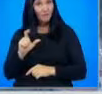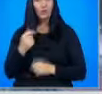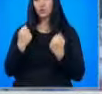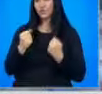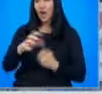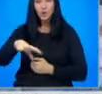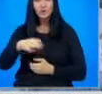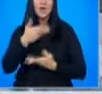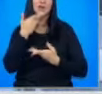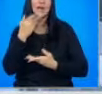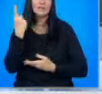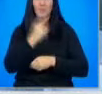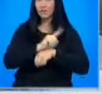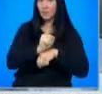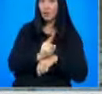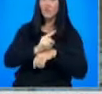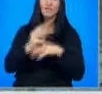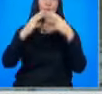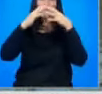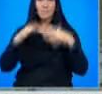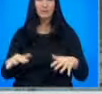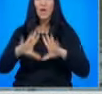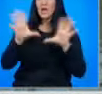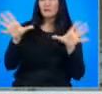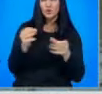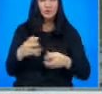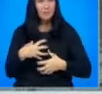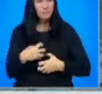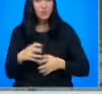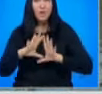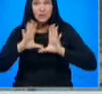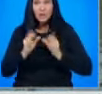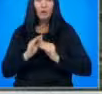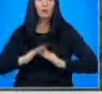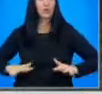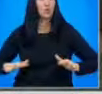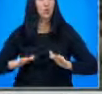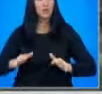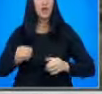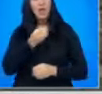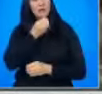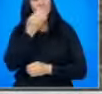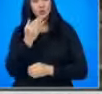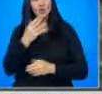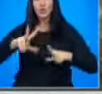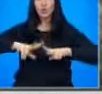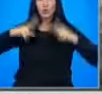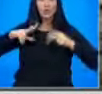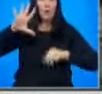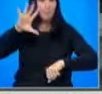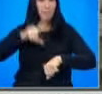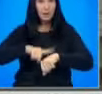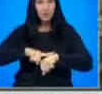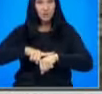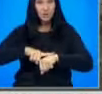разказва за първите мигове на бедствието. Мечки сме притеснени от цялата ситуация. Случа се сутринта в 5